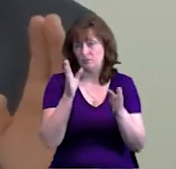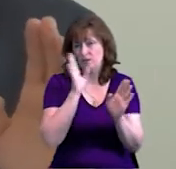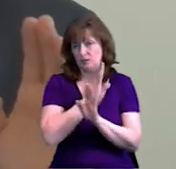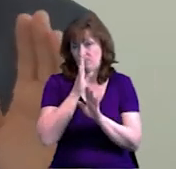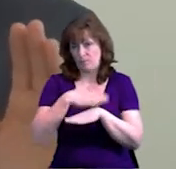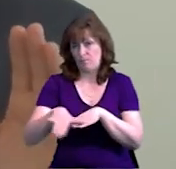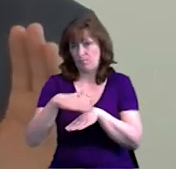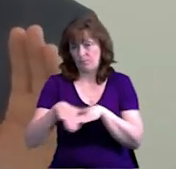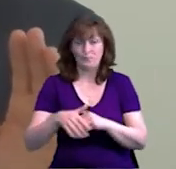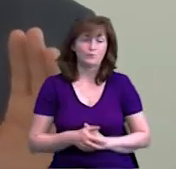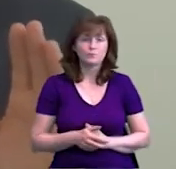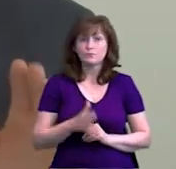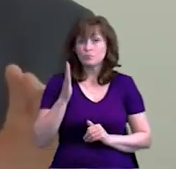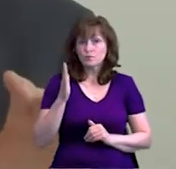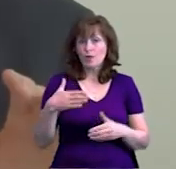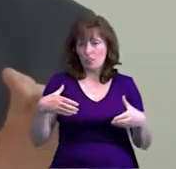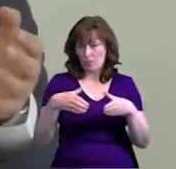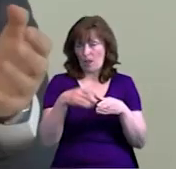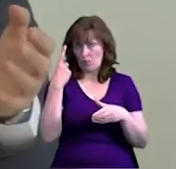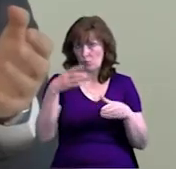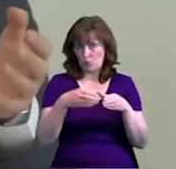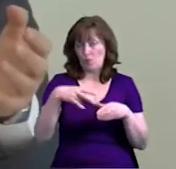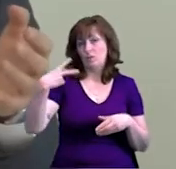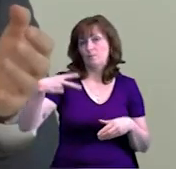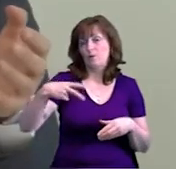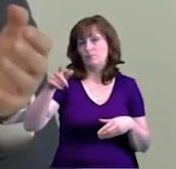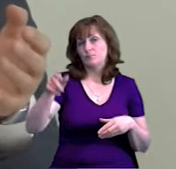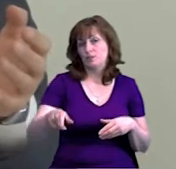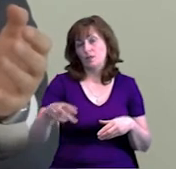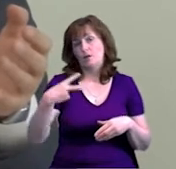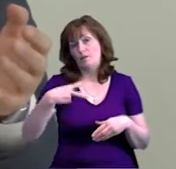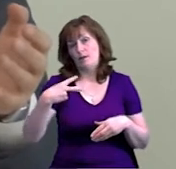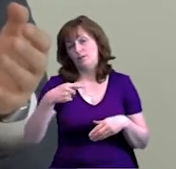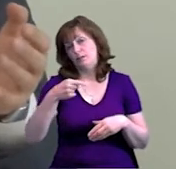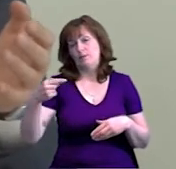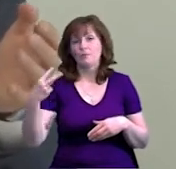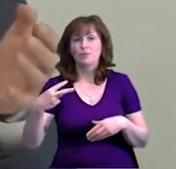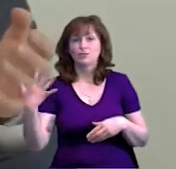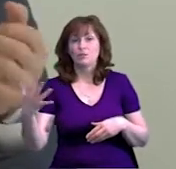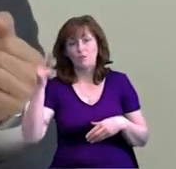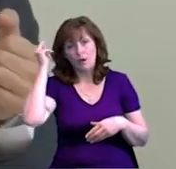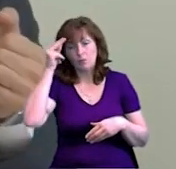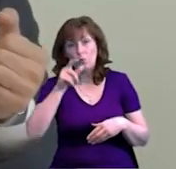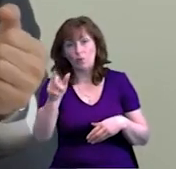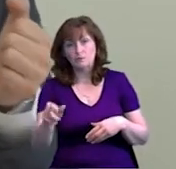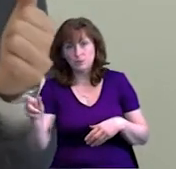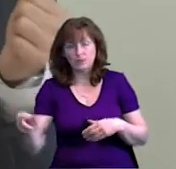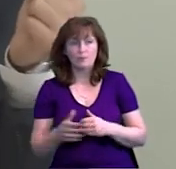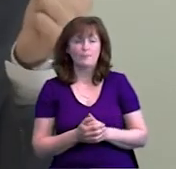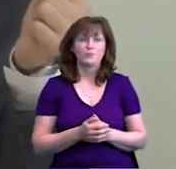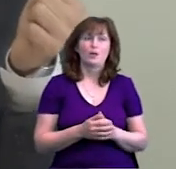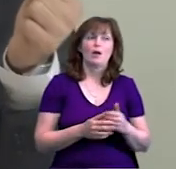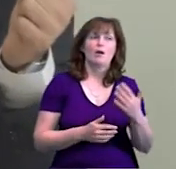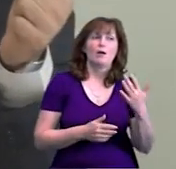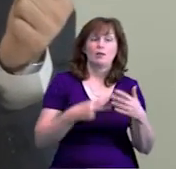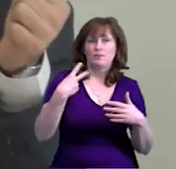20 осіб на групу. Більша частина груп – 20-25 осіб. Є 20 осіб, там хтось